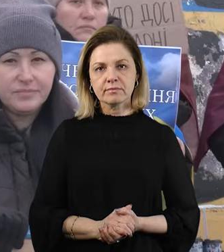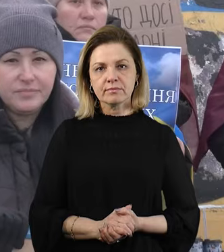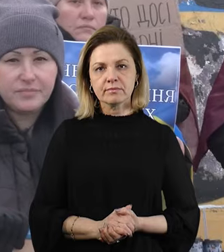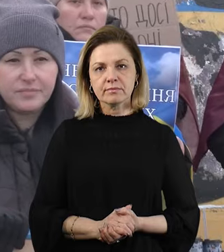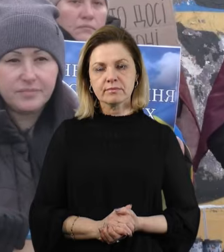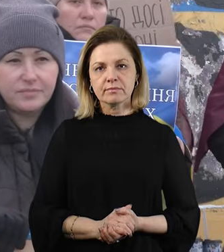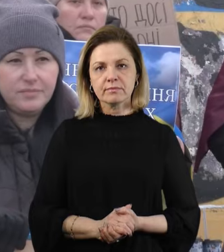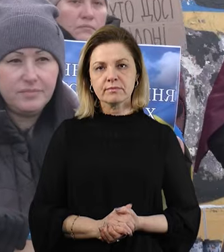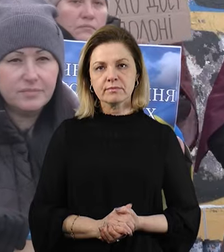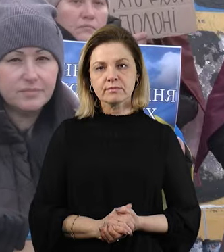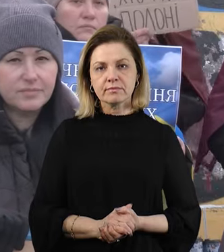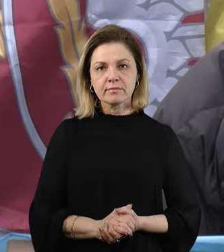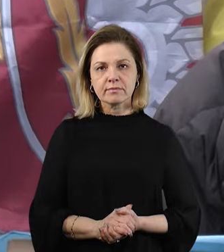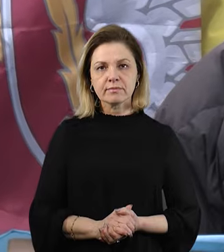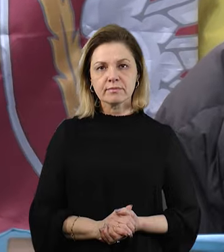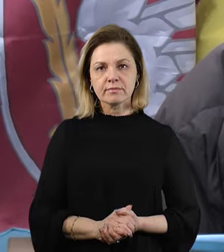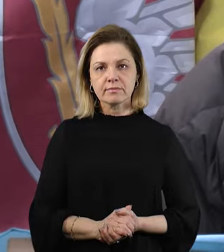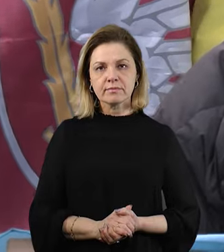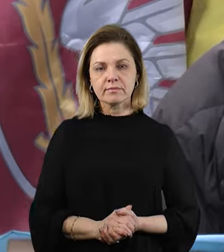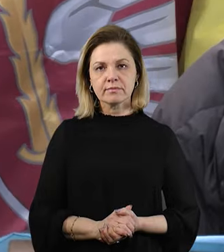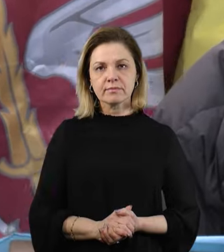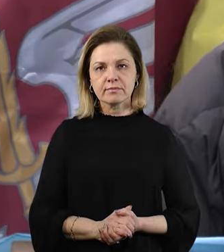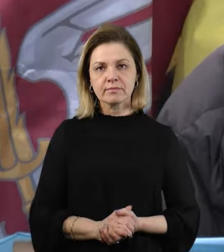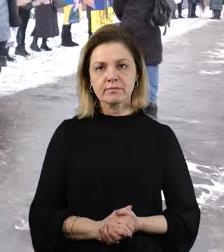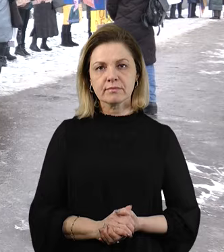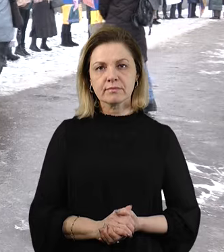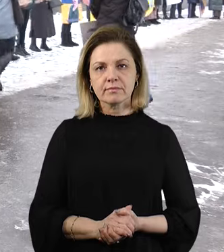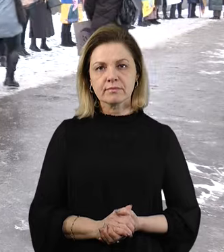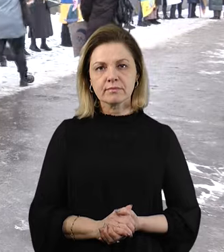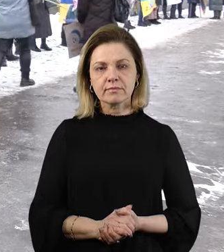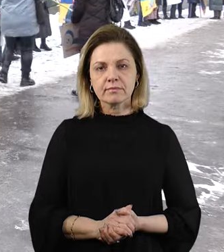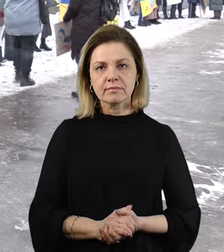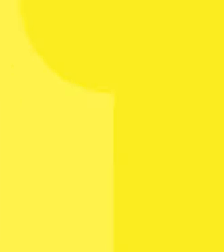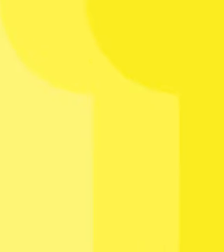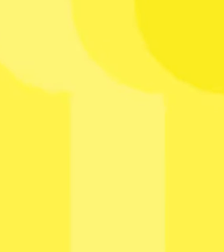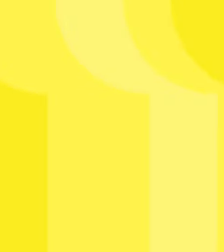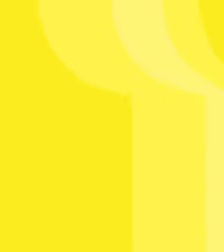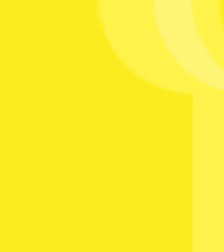Катерина Шелест, Олена Земляна, Суспільне новини, Миколаїв.